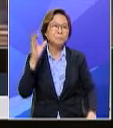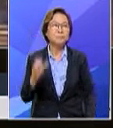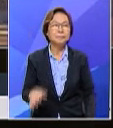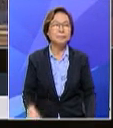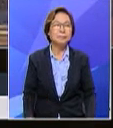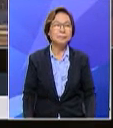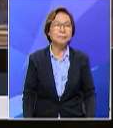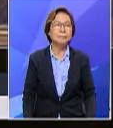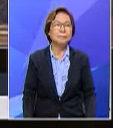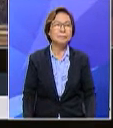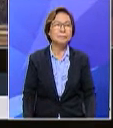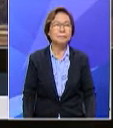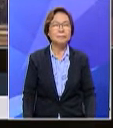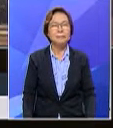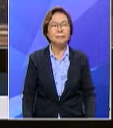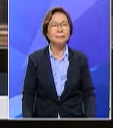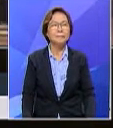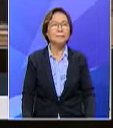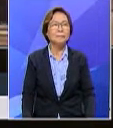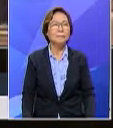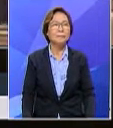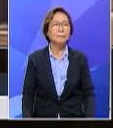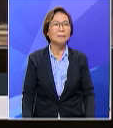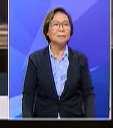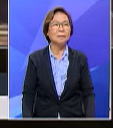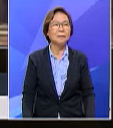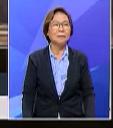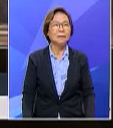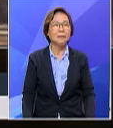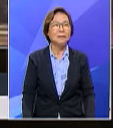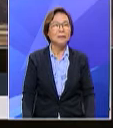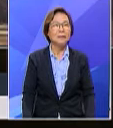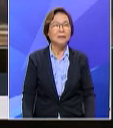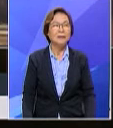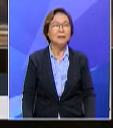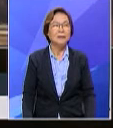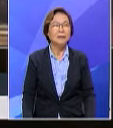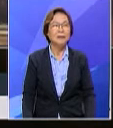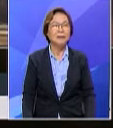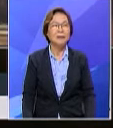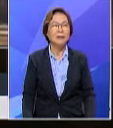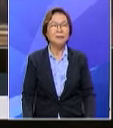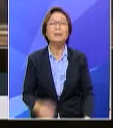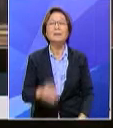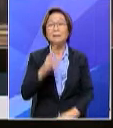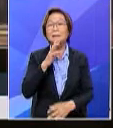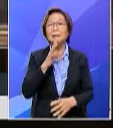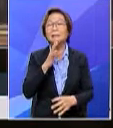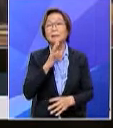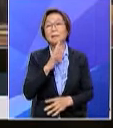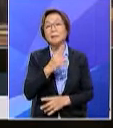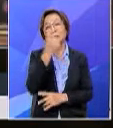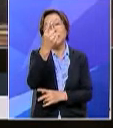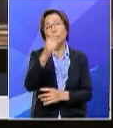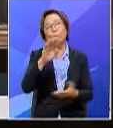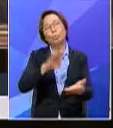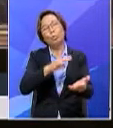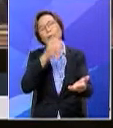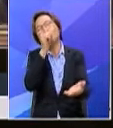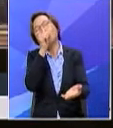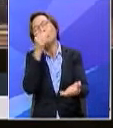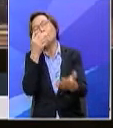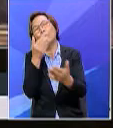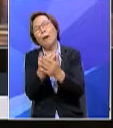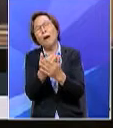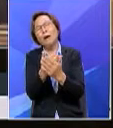hebat orang-orang yang bantai senior-senior yang biasa menjuri kata mereka adalah sesuatu lagu yang baik walaupun